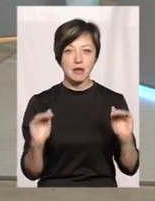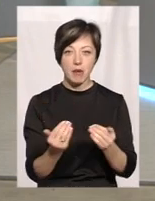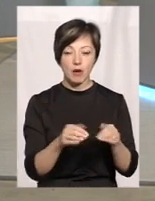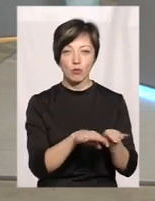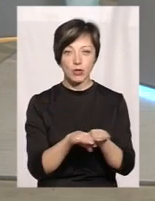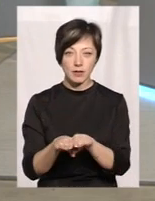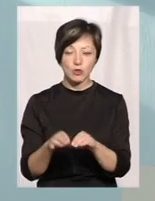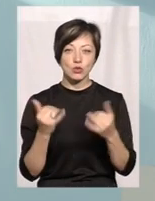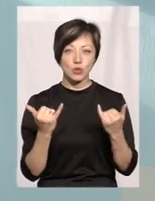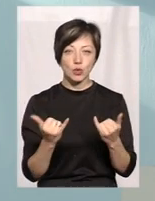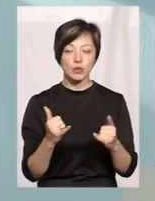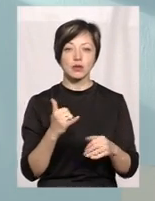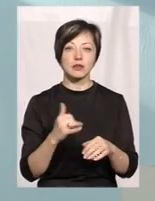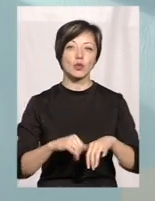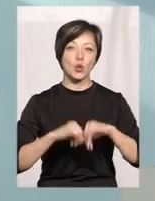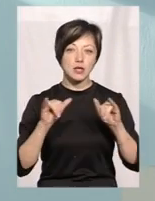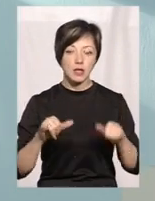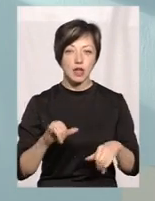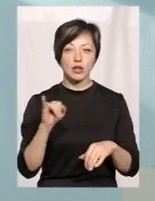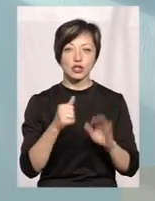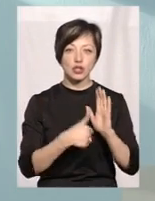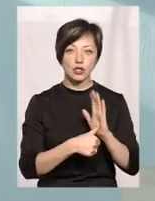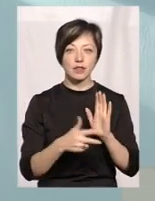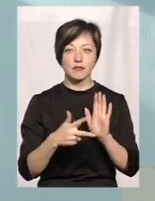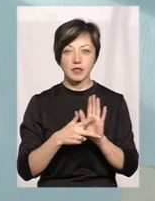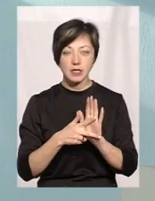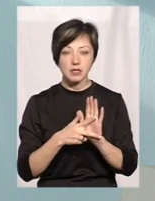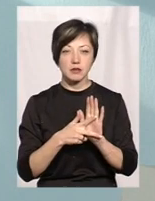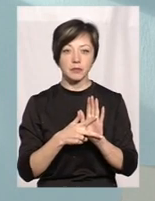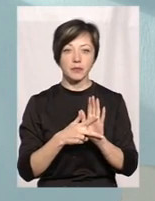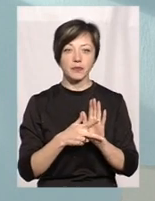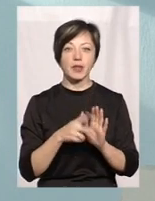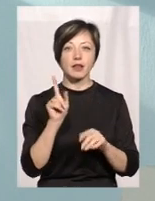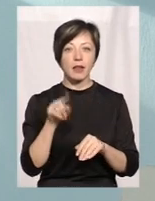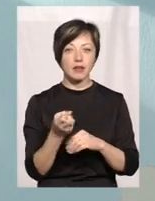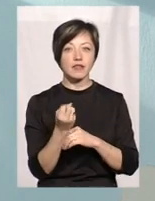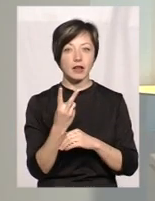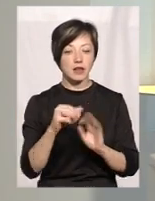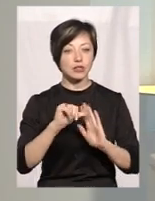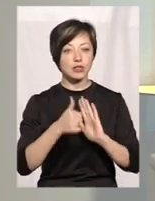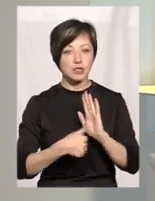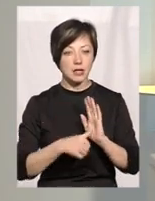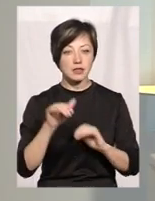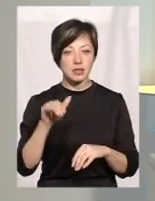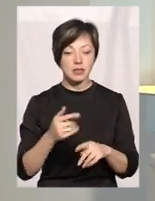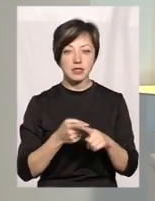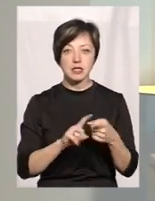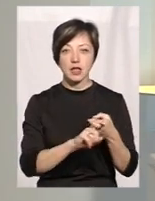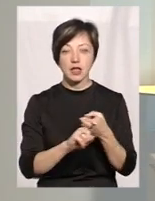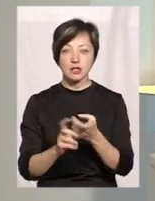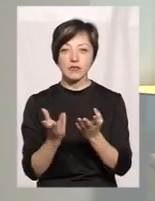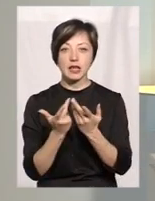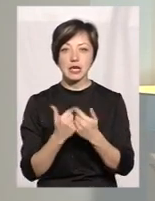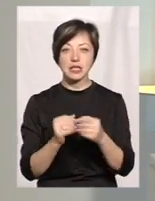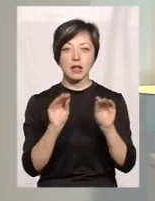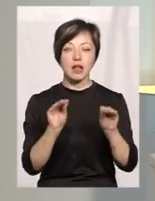рівні, так, а сьогодні в нас зросла і 6, і 8, і навіть 12, і 16 тисяч, це залежить від кількості